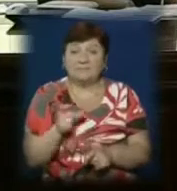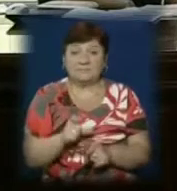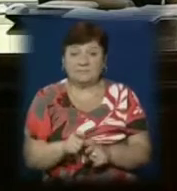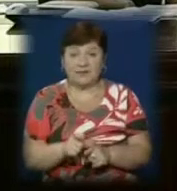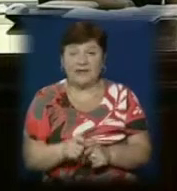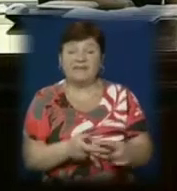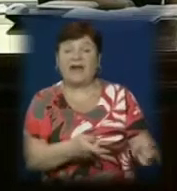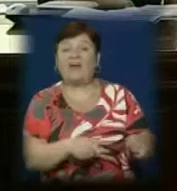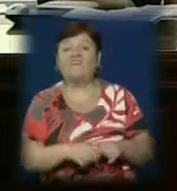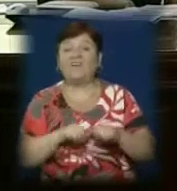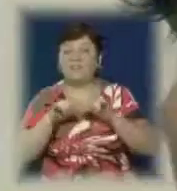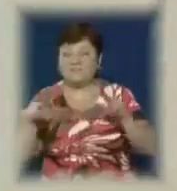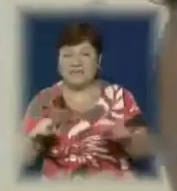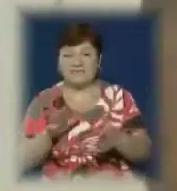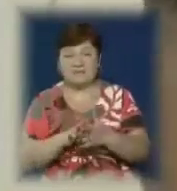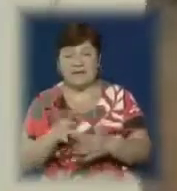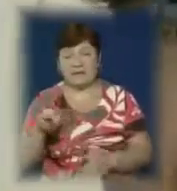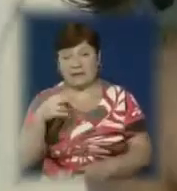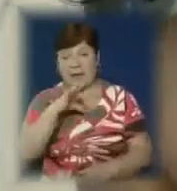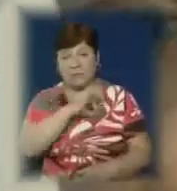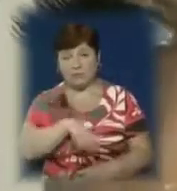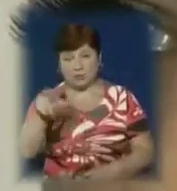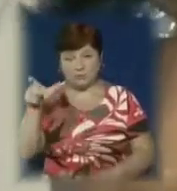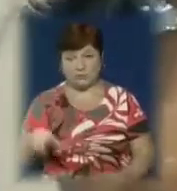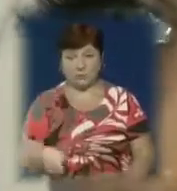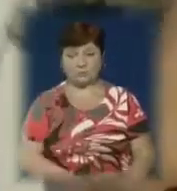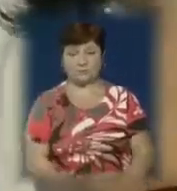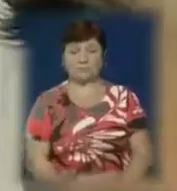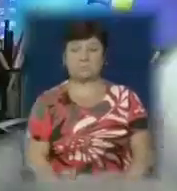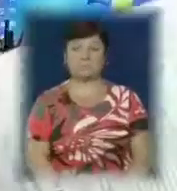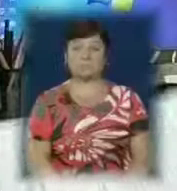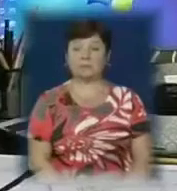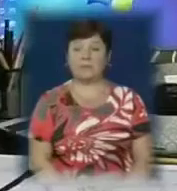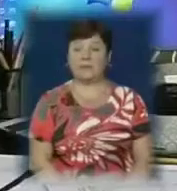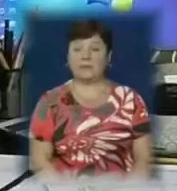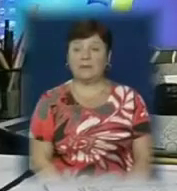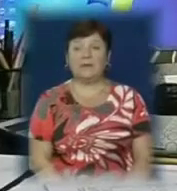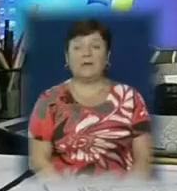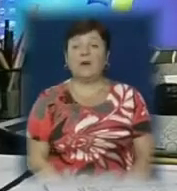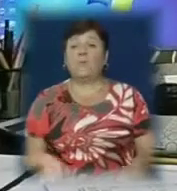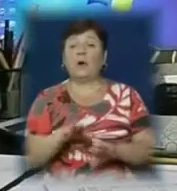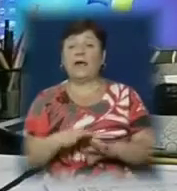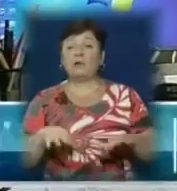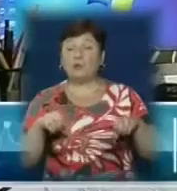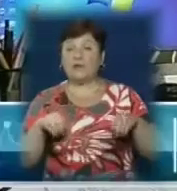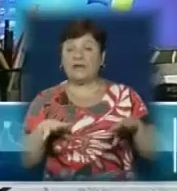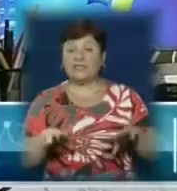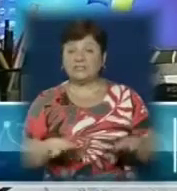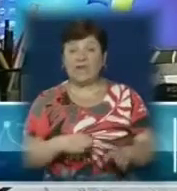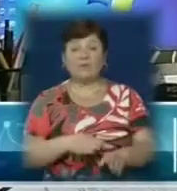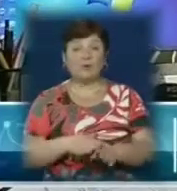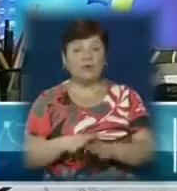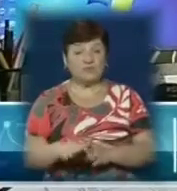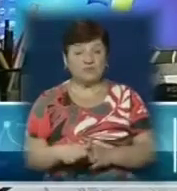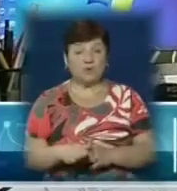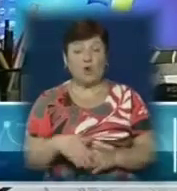вивезення сміття і для споживачів. Важко загадувати наперед. Виходячи з проєкту рішення виконавчого